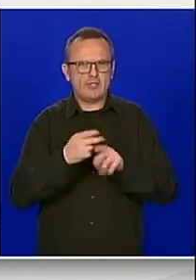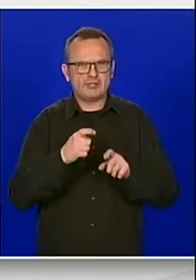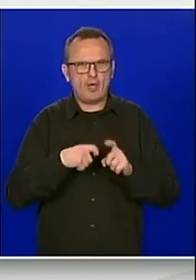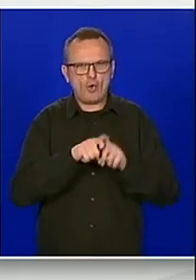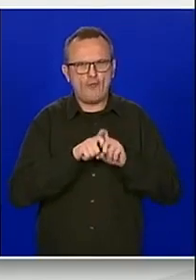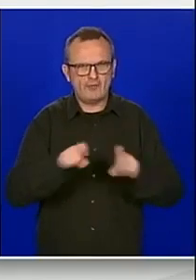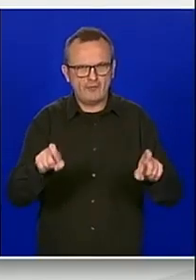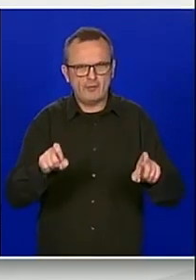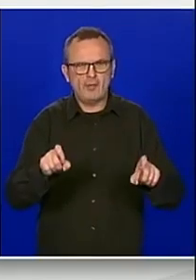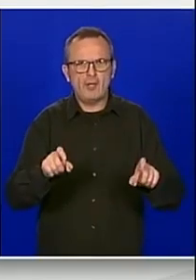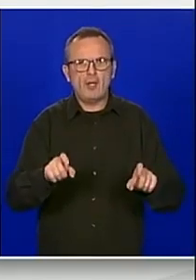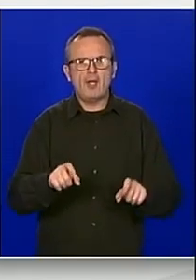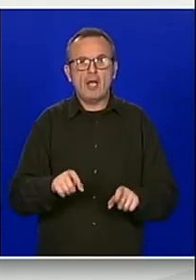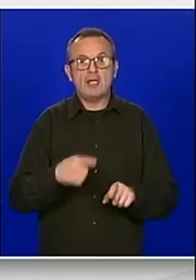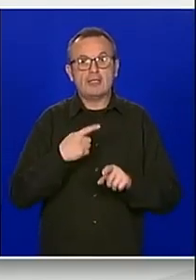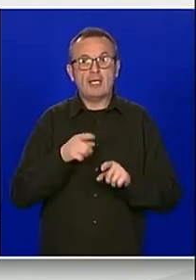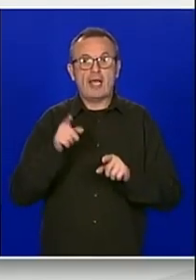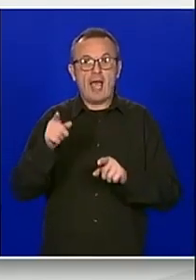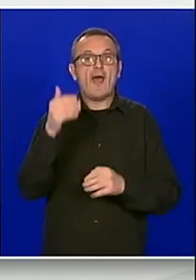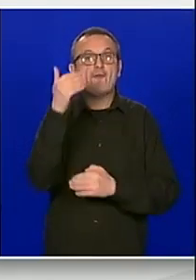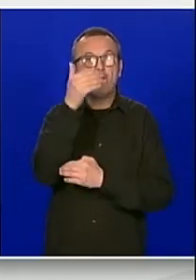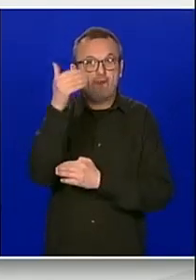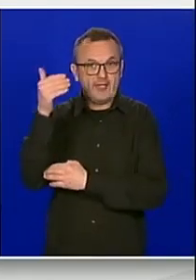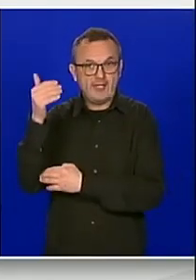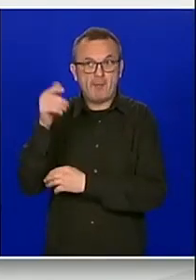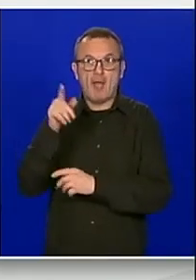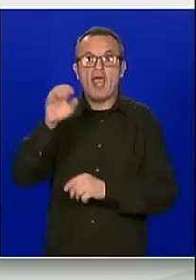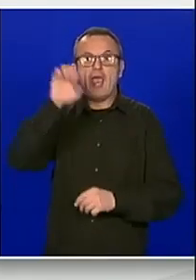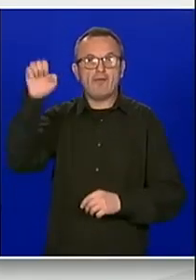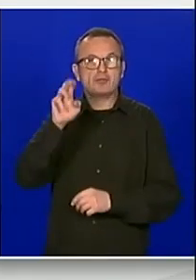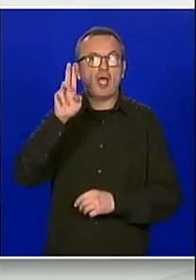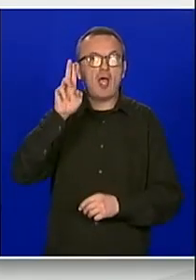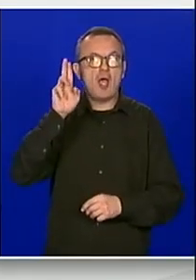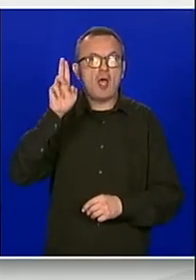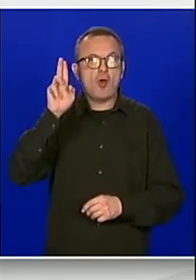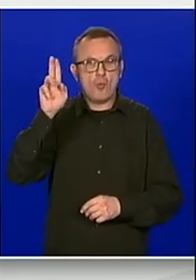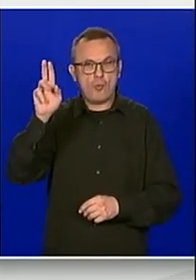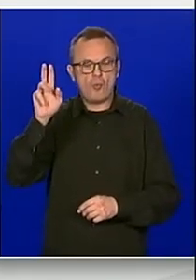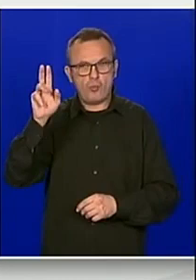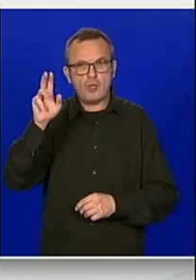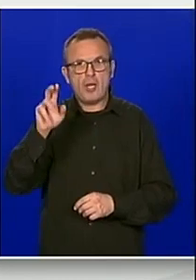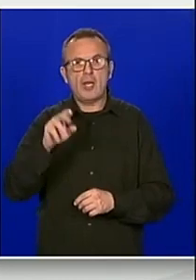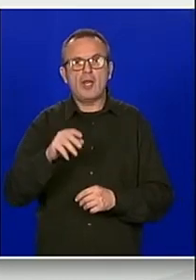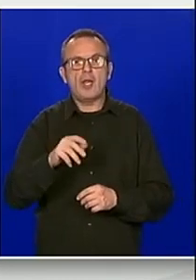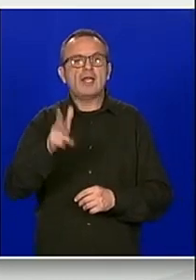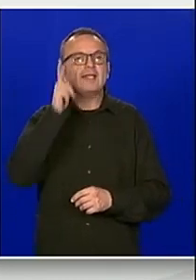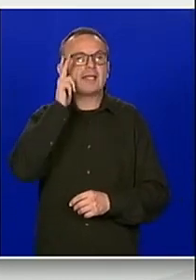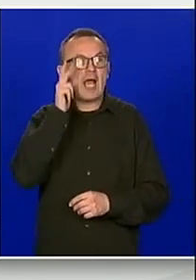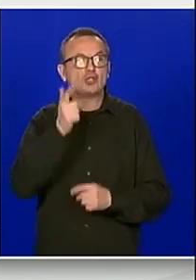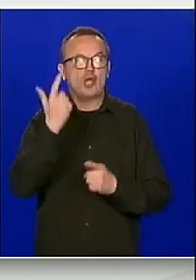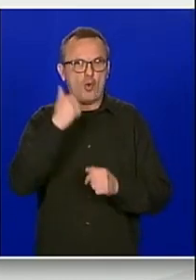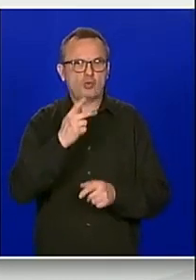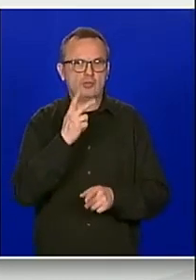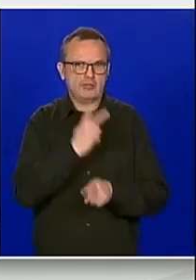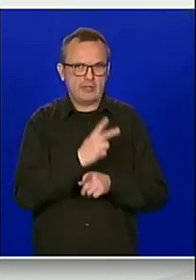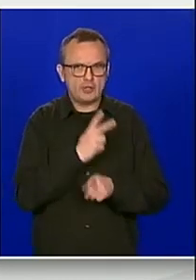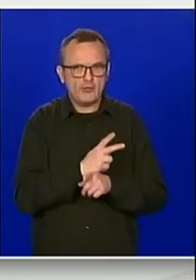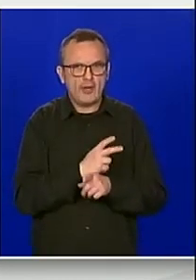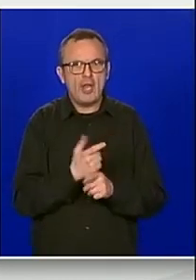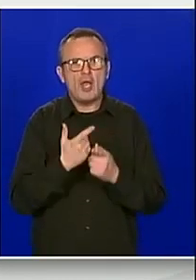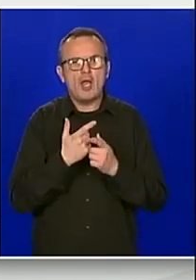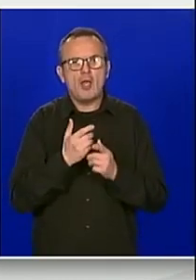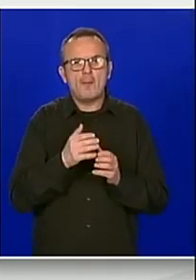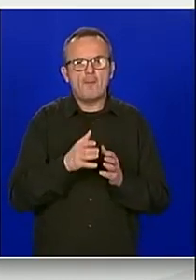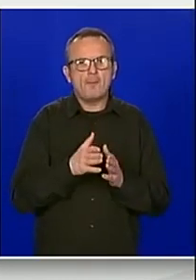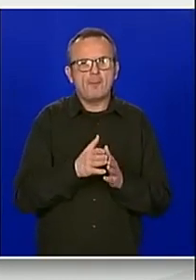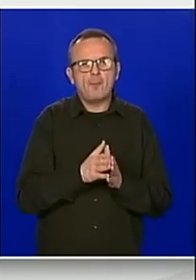za poduzetnike Europska komisija je pozvala države članice da prijave namjeru produljenja karte odobrenih potpora